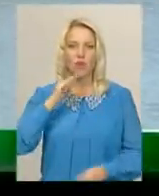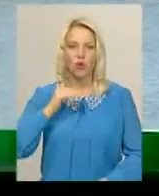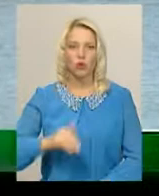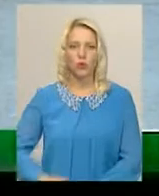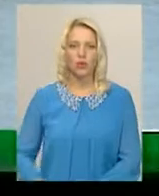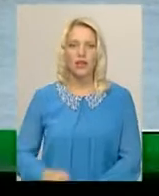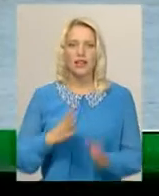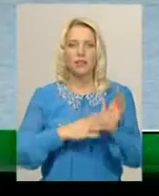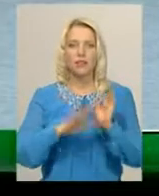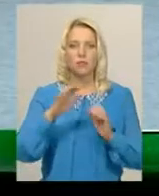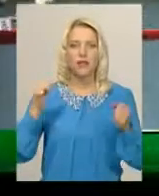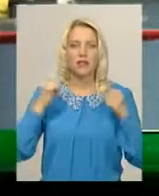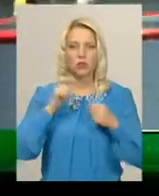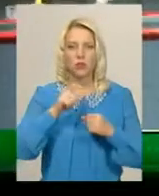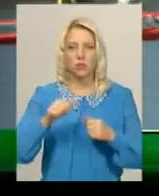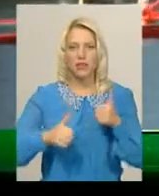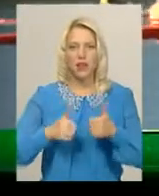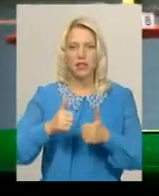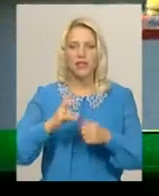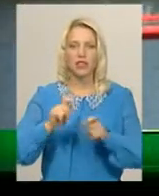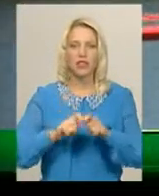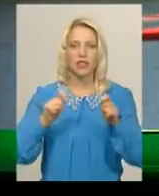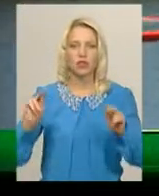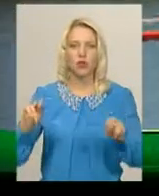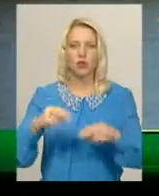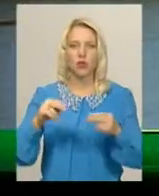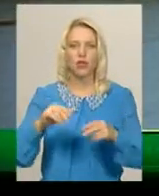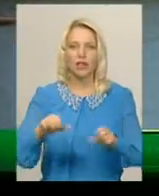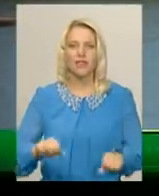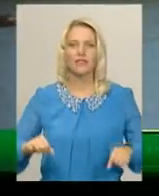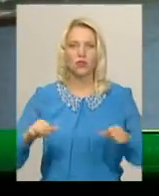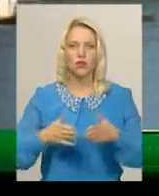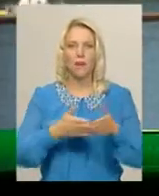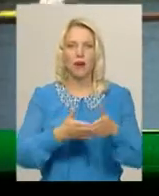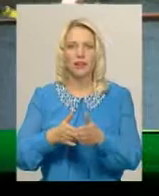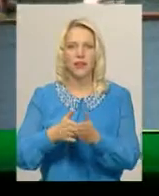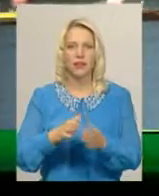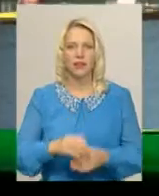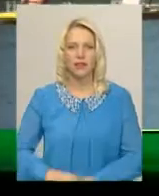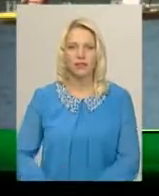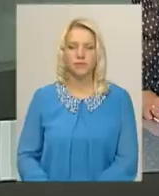95 спортсменів змагалися на відкритому чемпіонаті Хмельницького з висловання на байдарках і каноє.